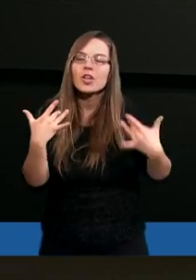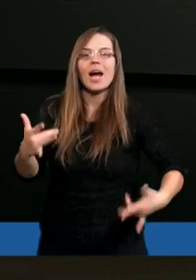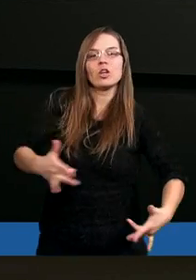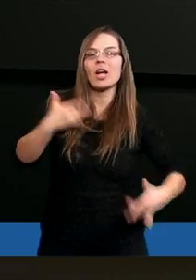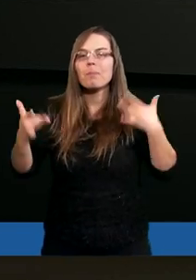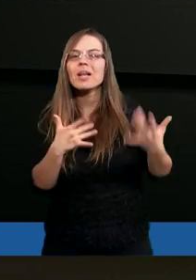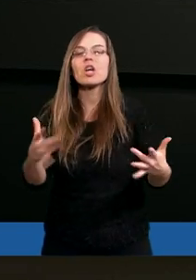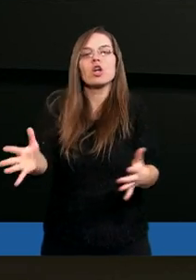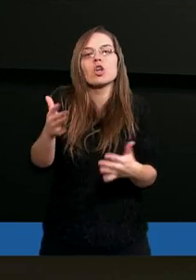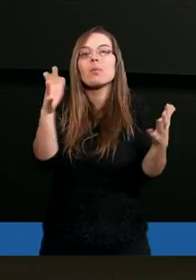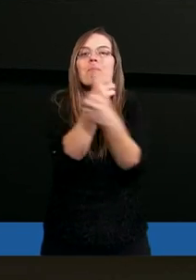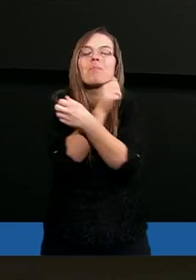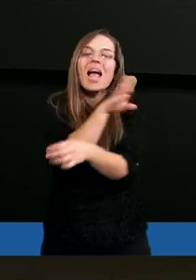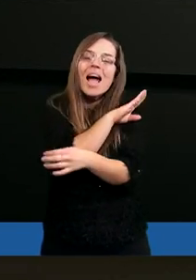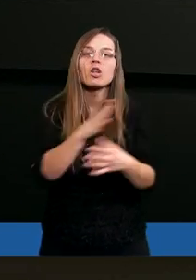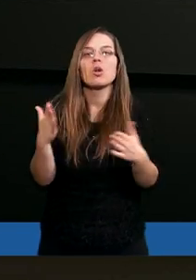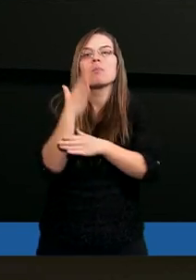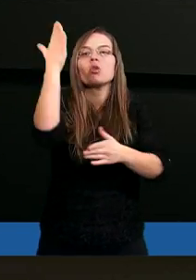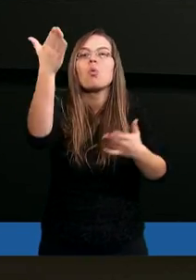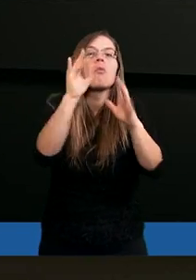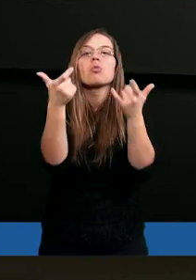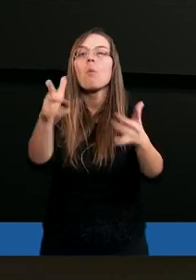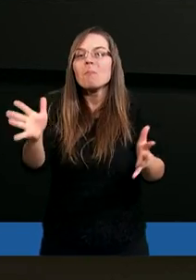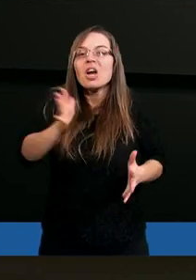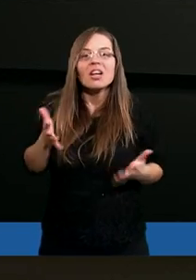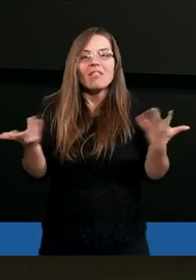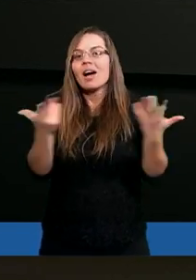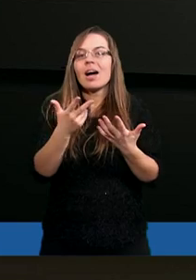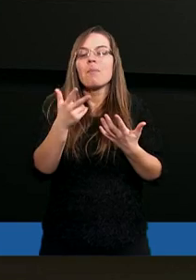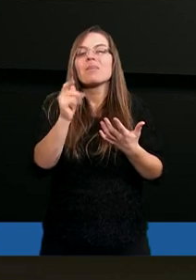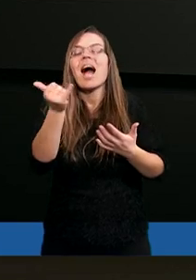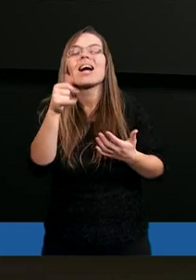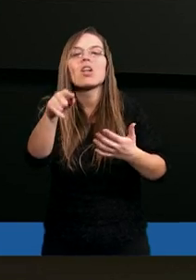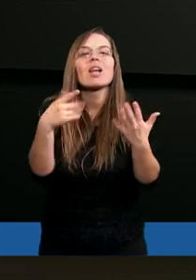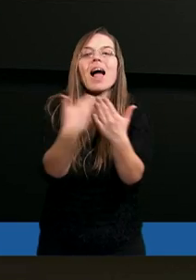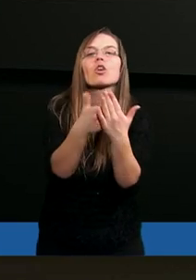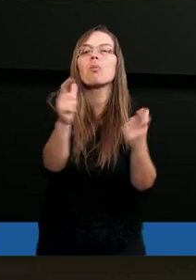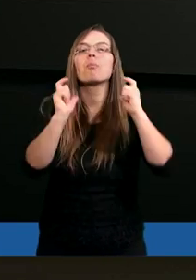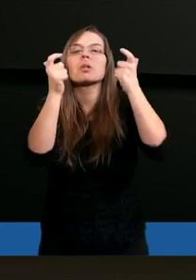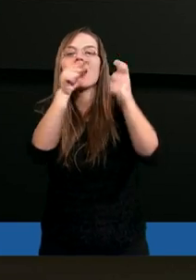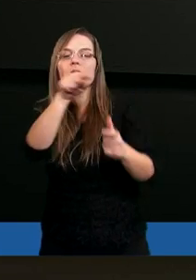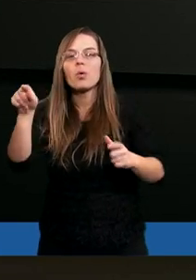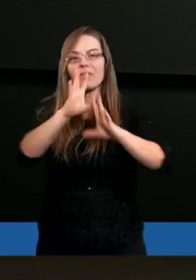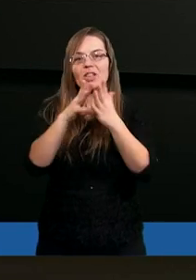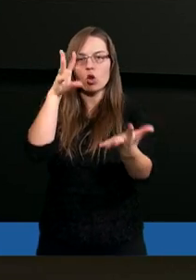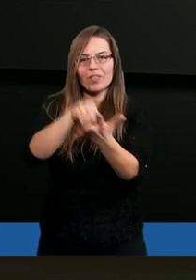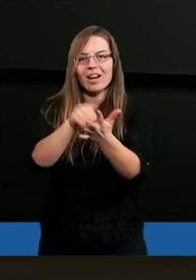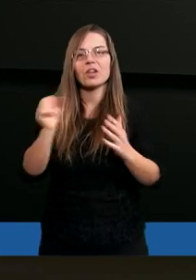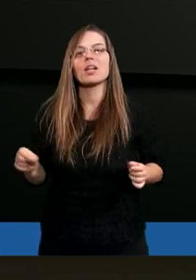cierpienia, śmierci, przyszłości. Tego co przeżywa, dlaczego spotkały go pewne doświadczenia?